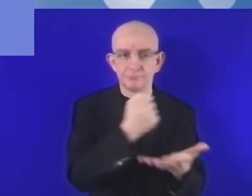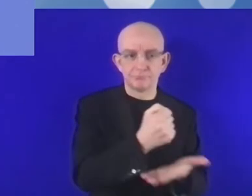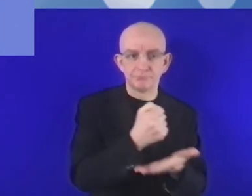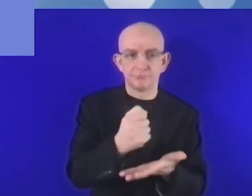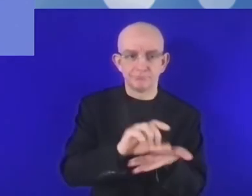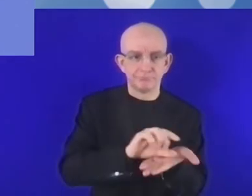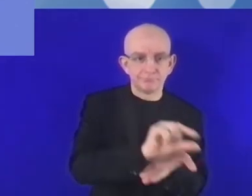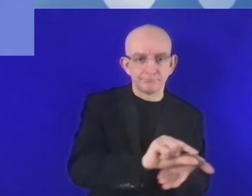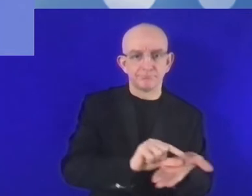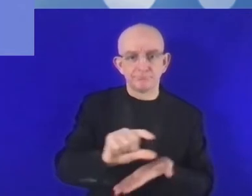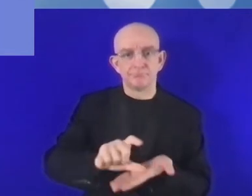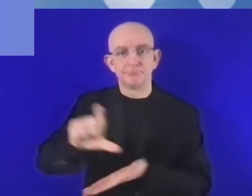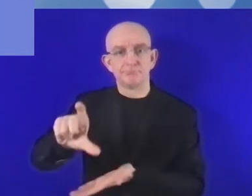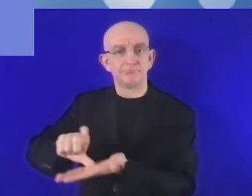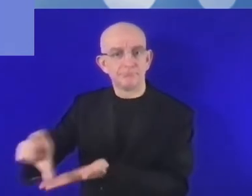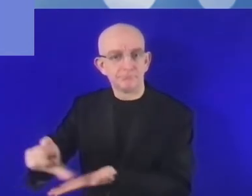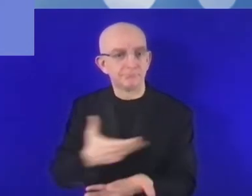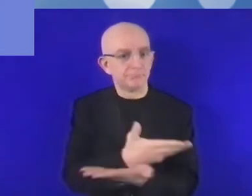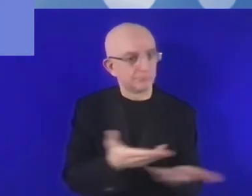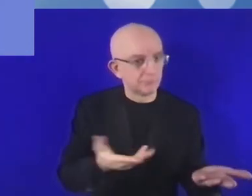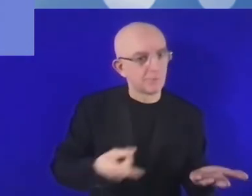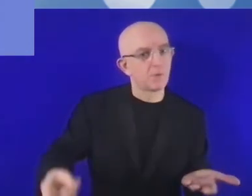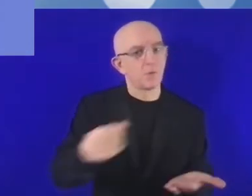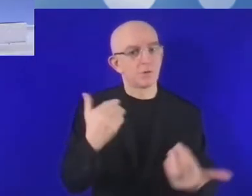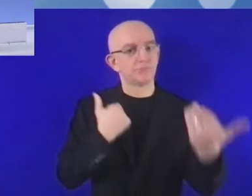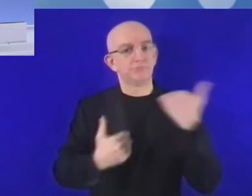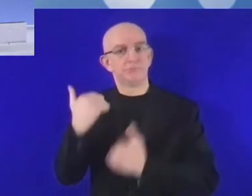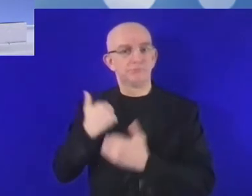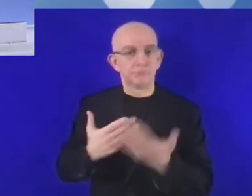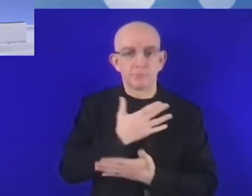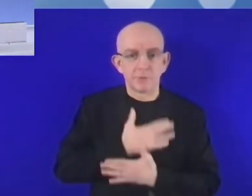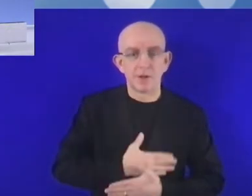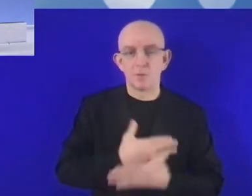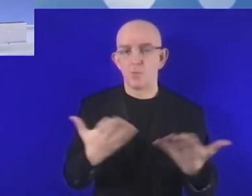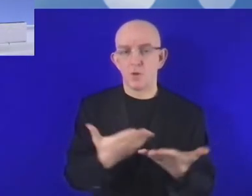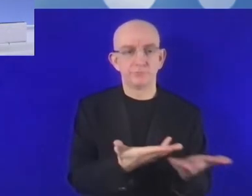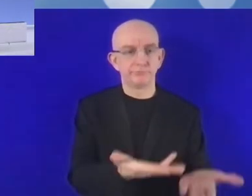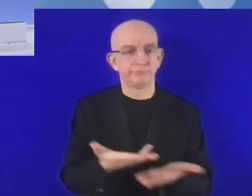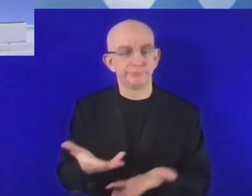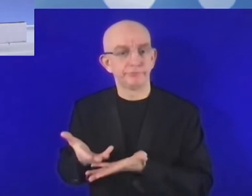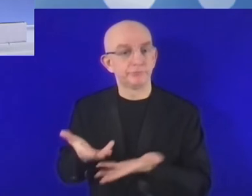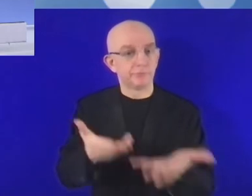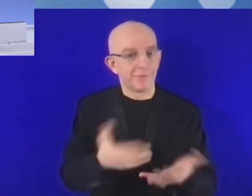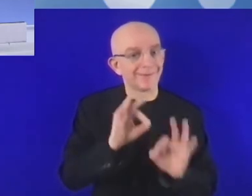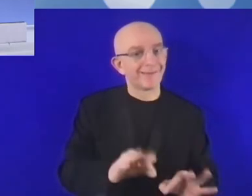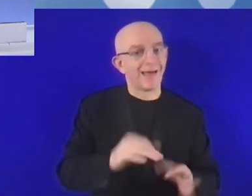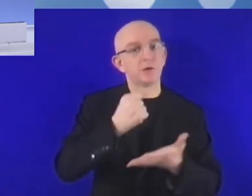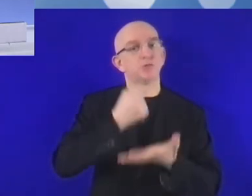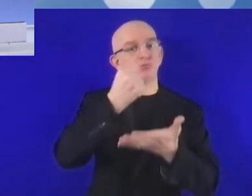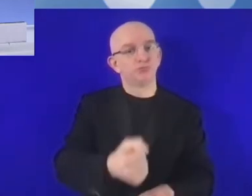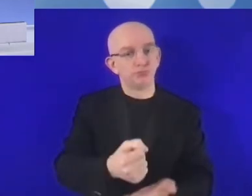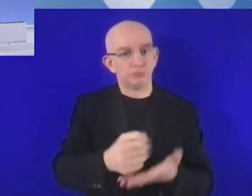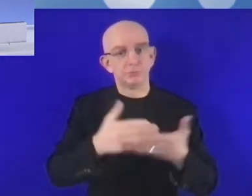zapotrzebowanie jest niezwykle znaczące, ponieważ oczywiście inwestycje w różne aspekty